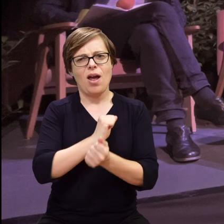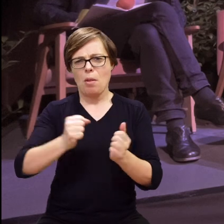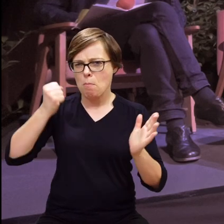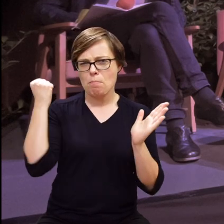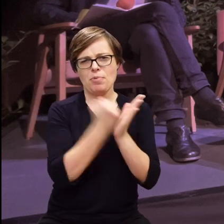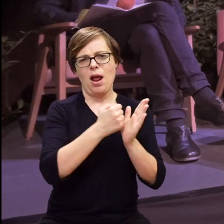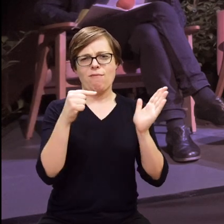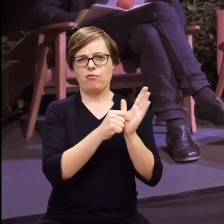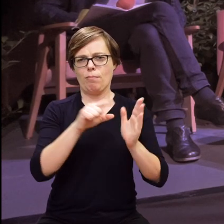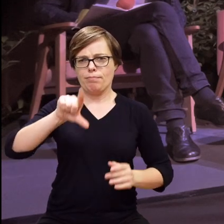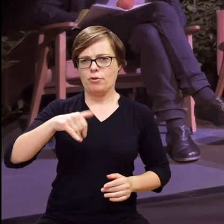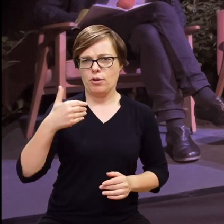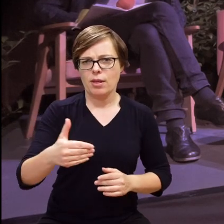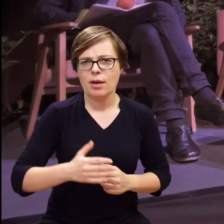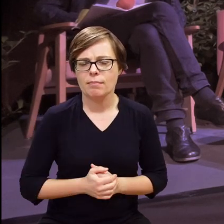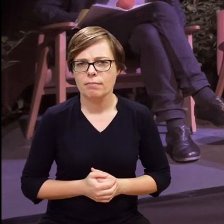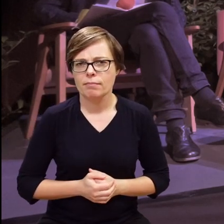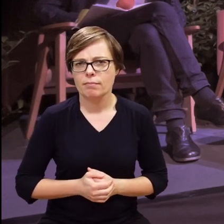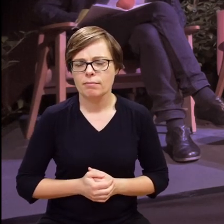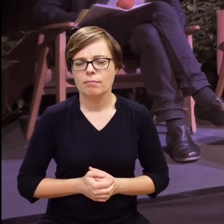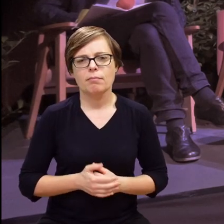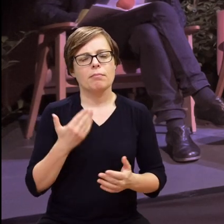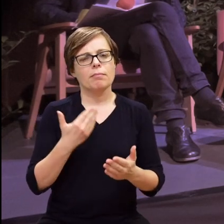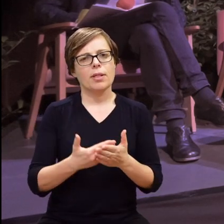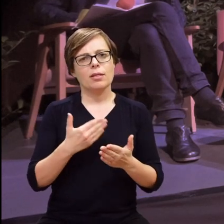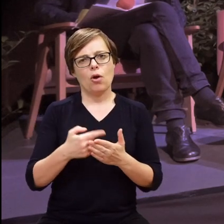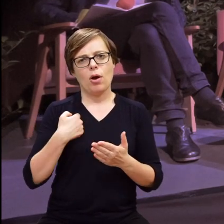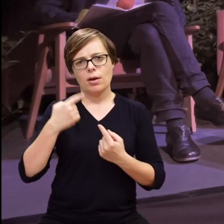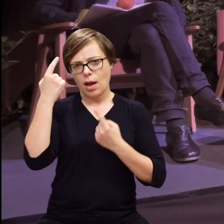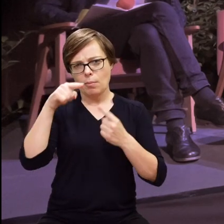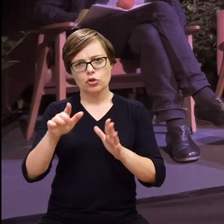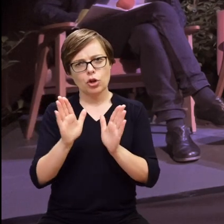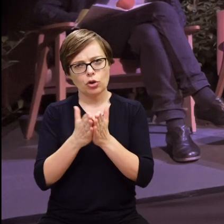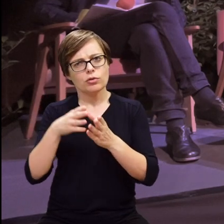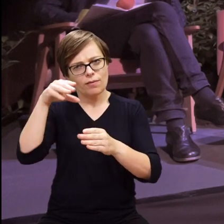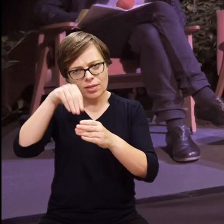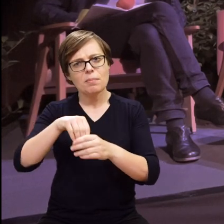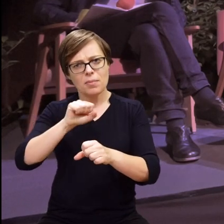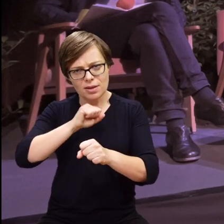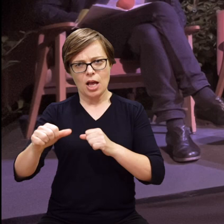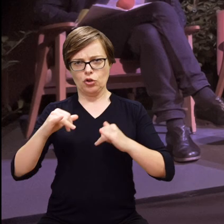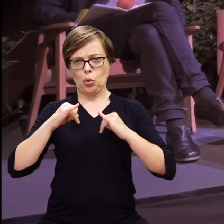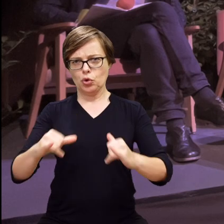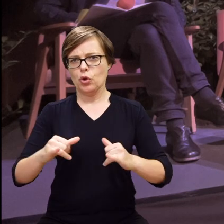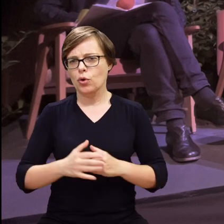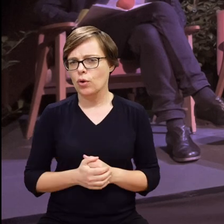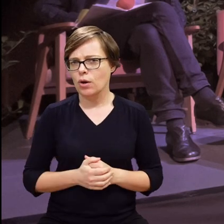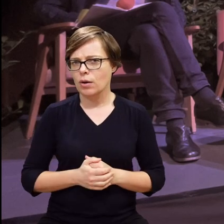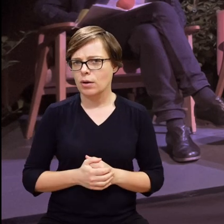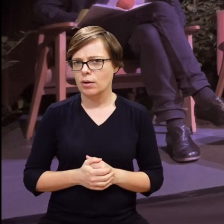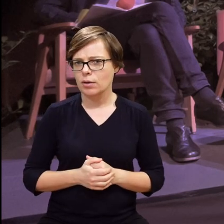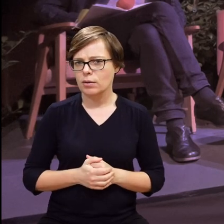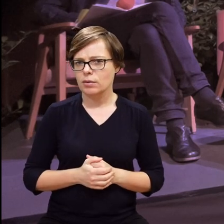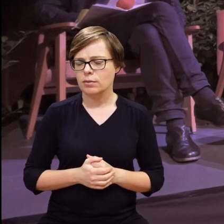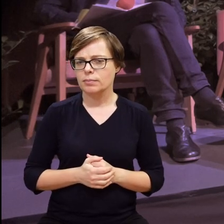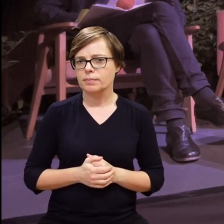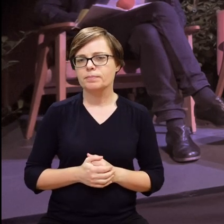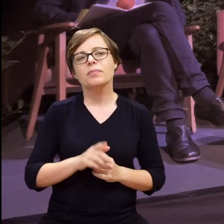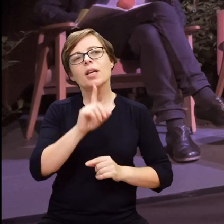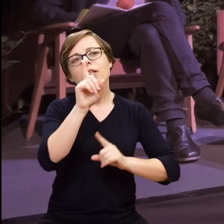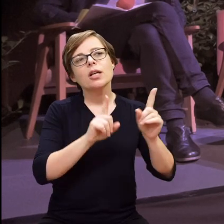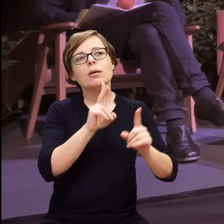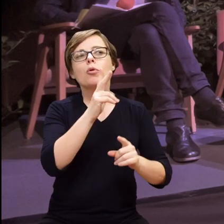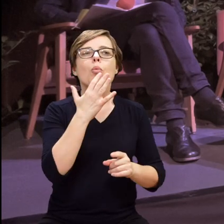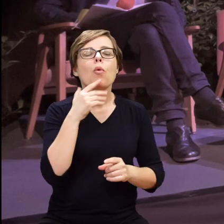do własnego języka. Więc wydawało mi się też, ta siła jest w tej książce, że to przecież nie jest książka o...